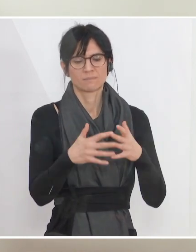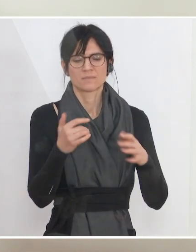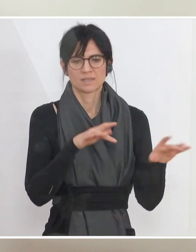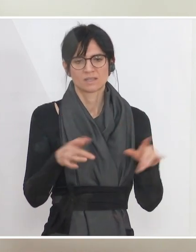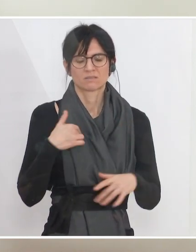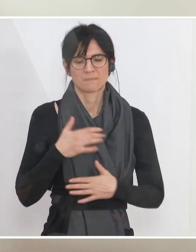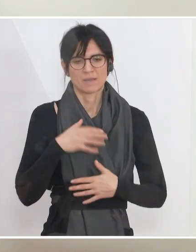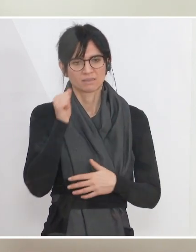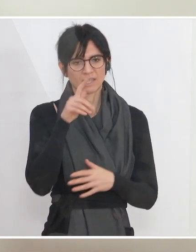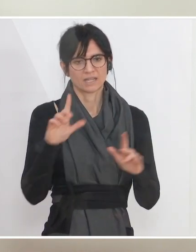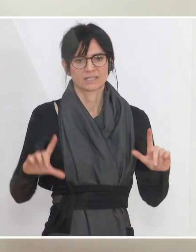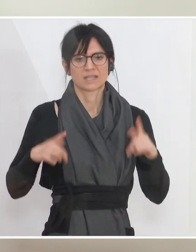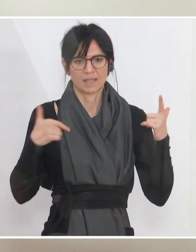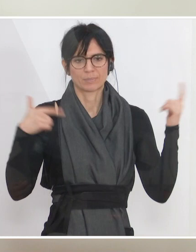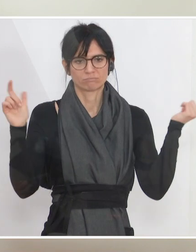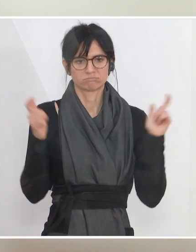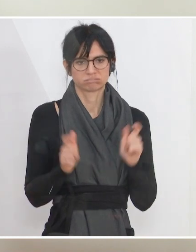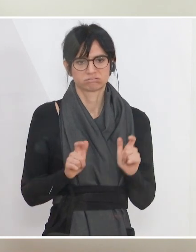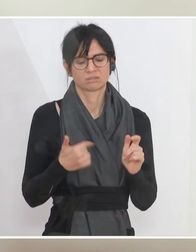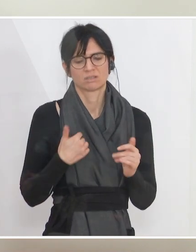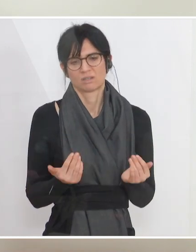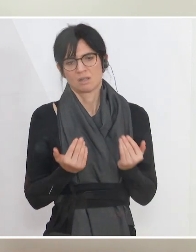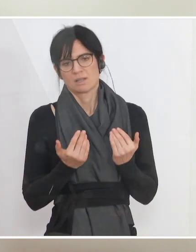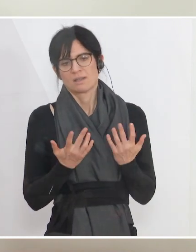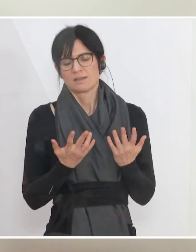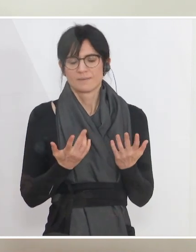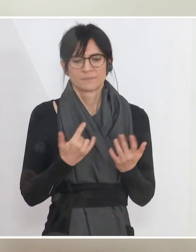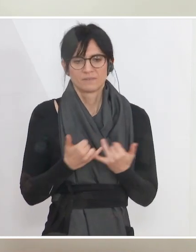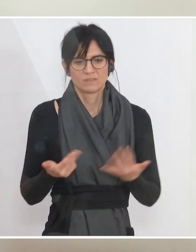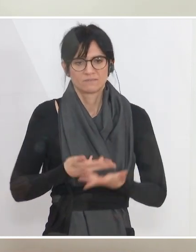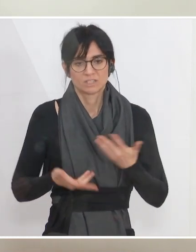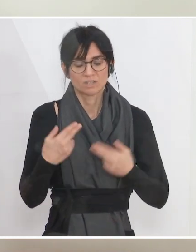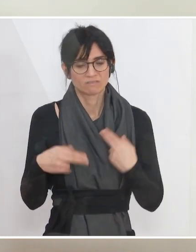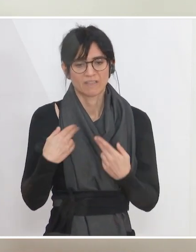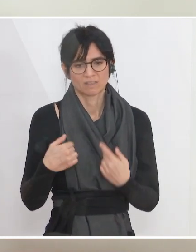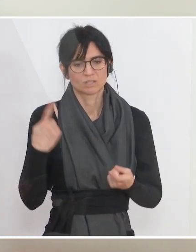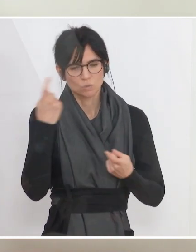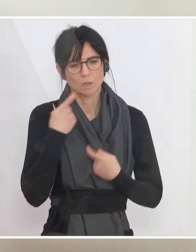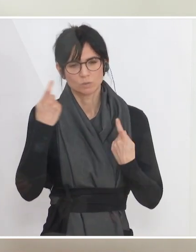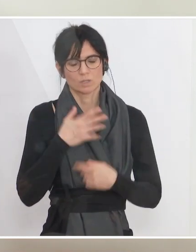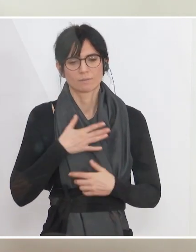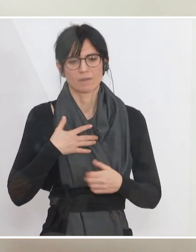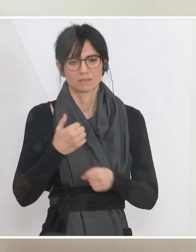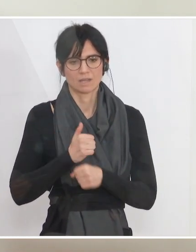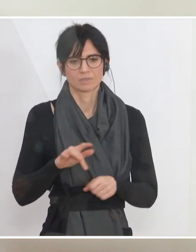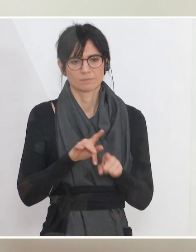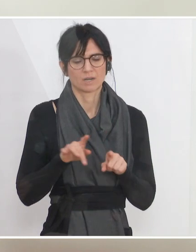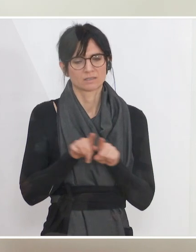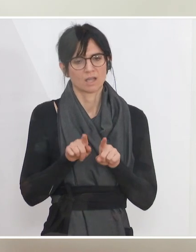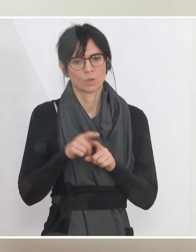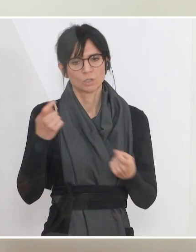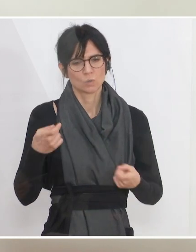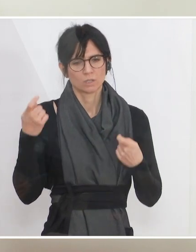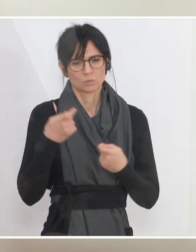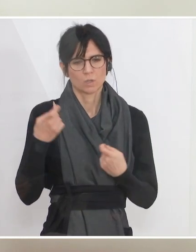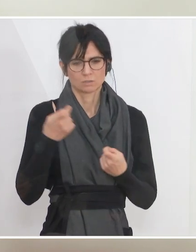unserem Alltag, in unserem Leben, aber es haben auch viele Menschen in Österreich Sorgen, Sorgen um die wirtschaftliche Situation, Sorgen um ihren Arbeitsplatz. Und das ist uns